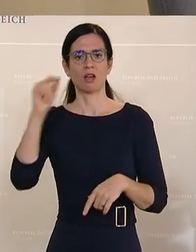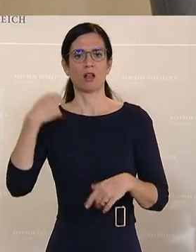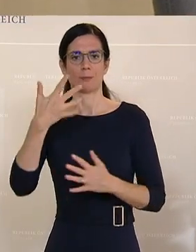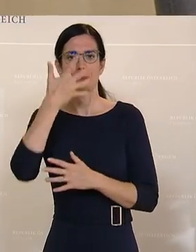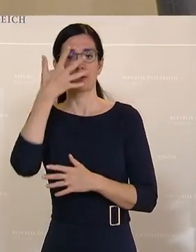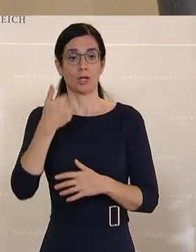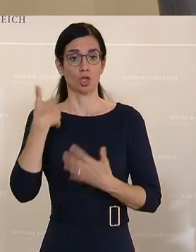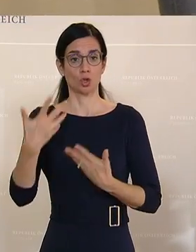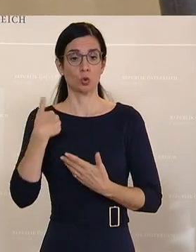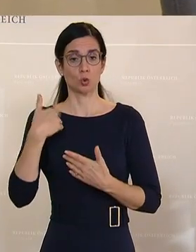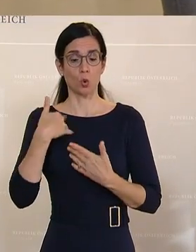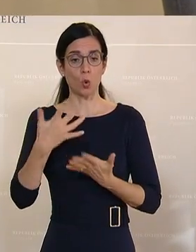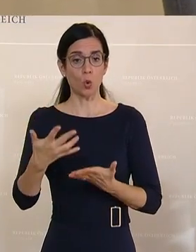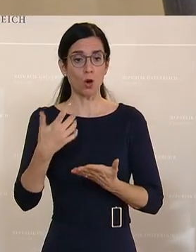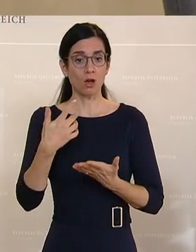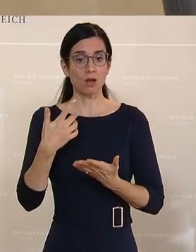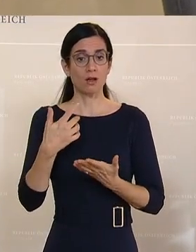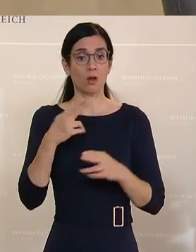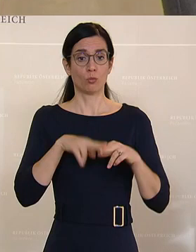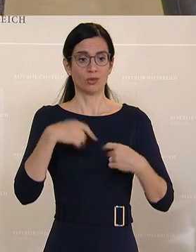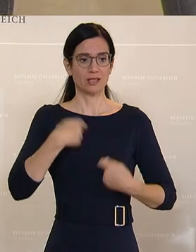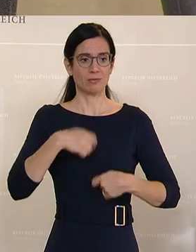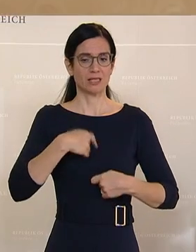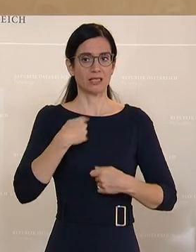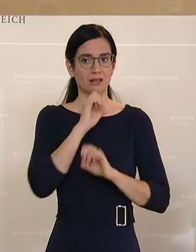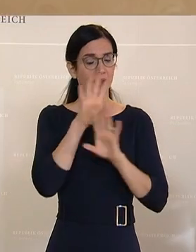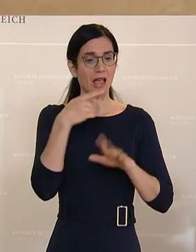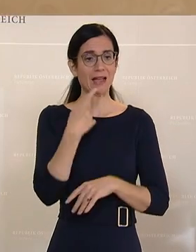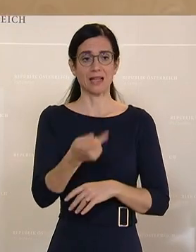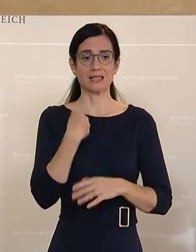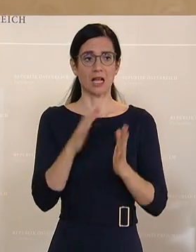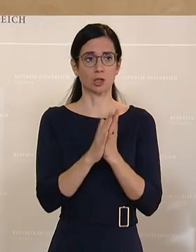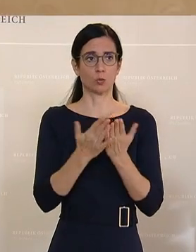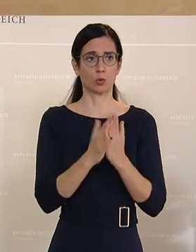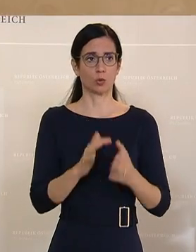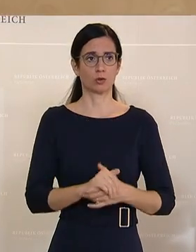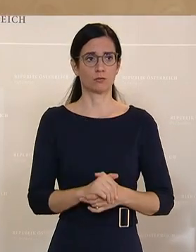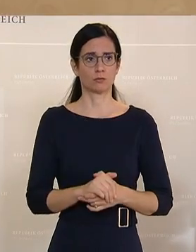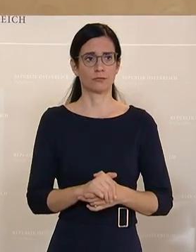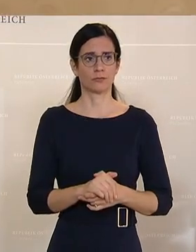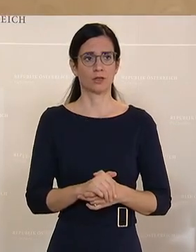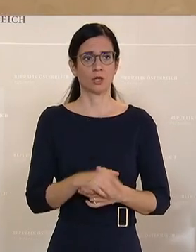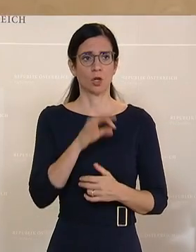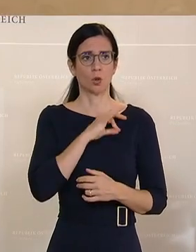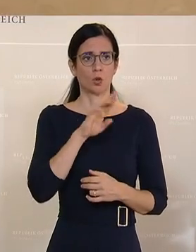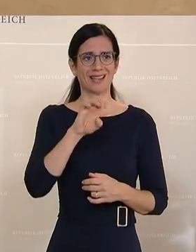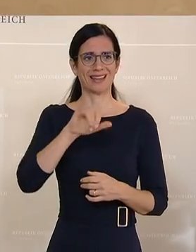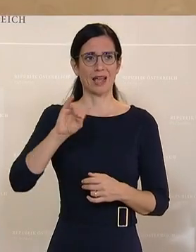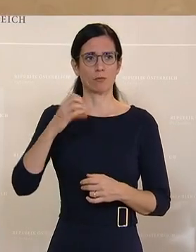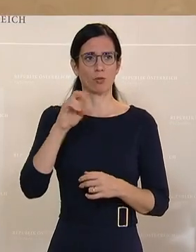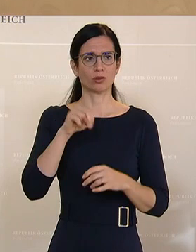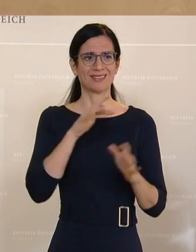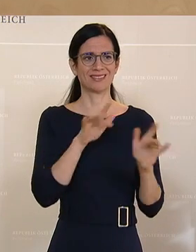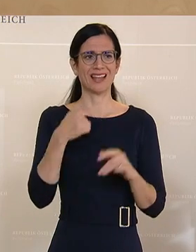dem tatenlos zusehen? Das ist ein Zitat unseres Herrn Bundespräsidenten in seinem Buch. Und jetzt stelle ich Ihnen schon die Frage, Kollege Reimann, Sie gerade so angestrengt